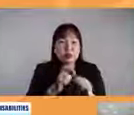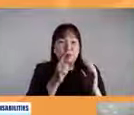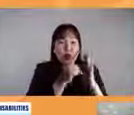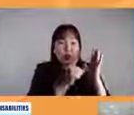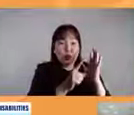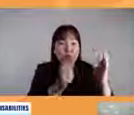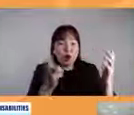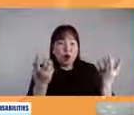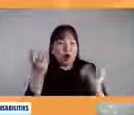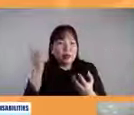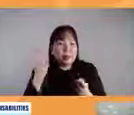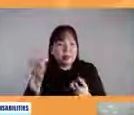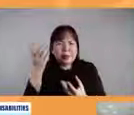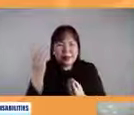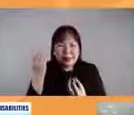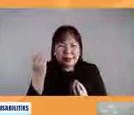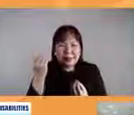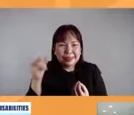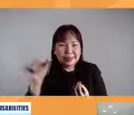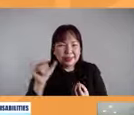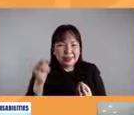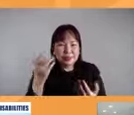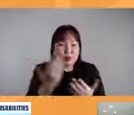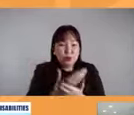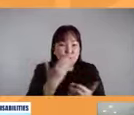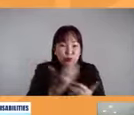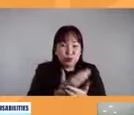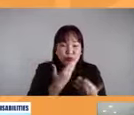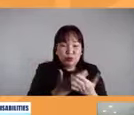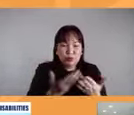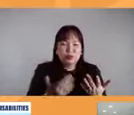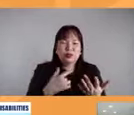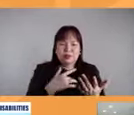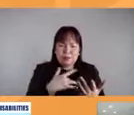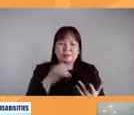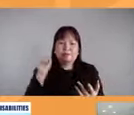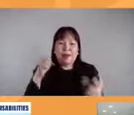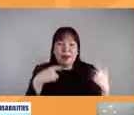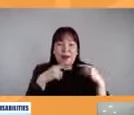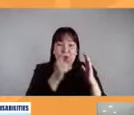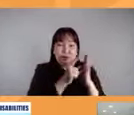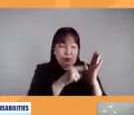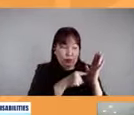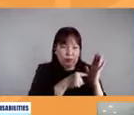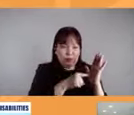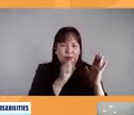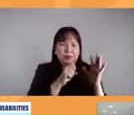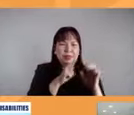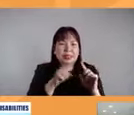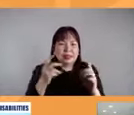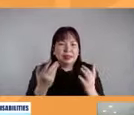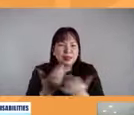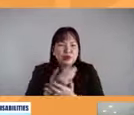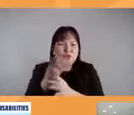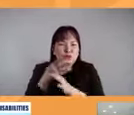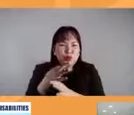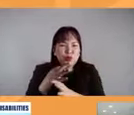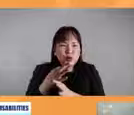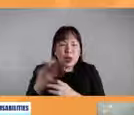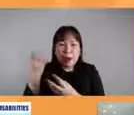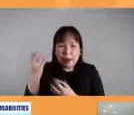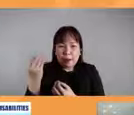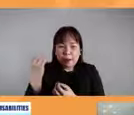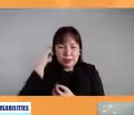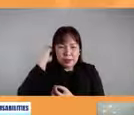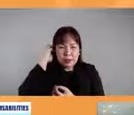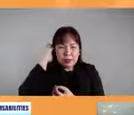pagbabago at angkob sa pagbabago kaya yes I would agree na marami namang batas tayo for persons with disabilities yung iba